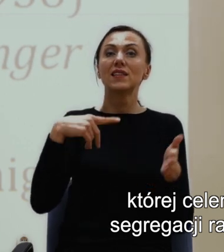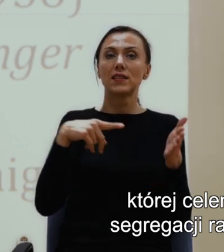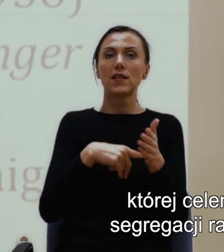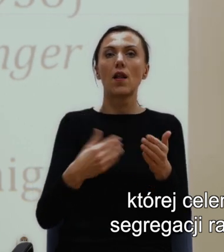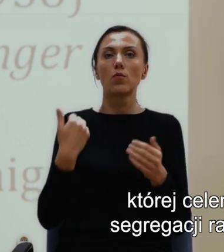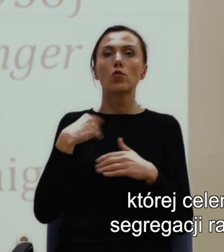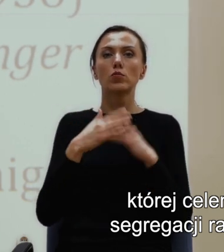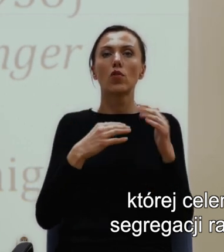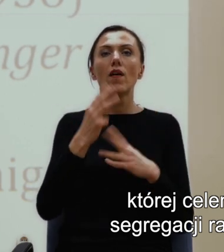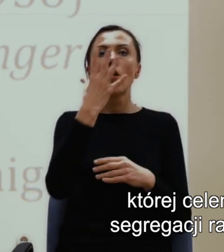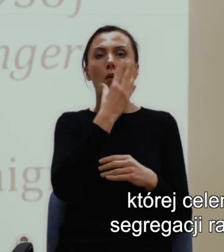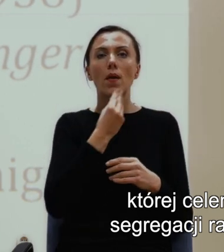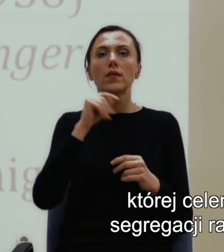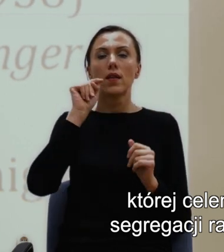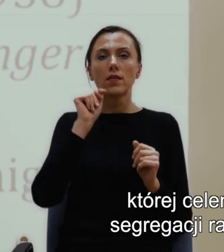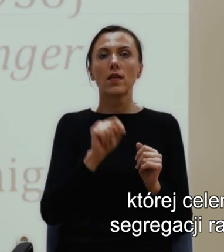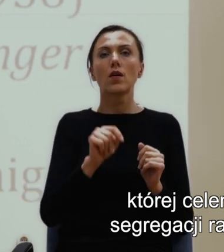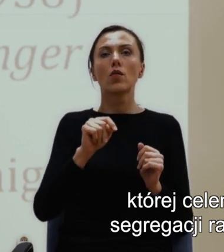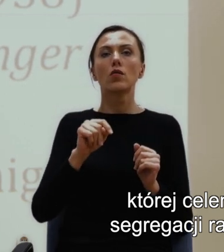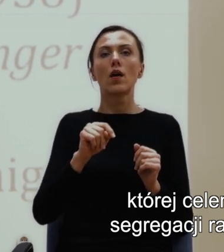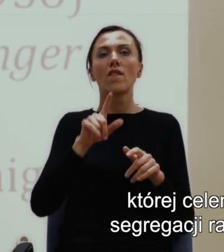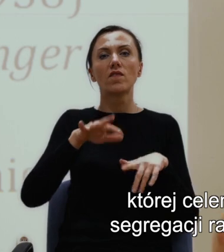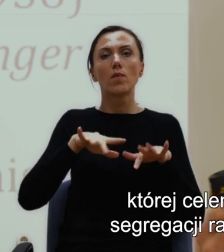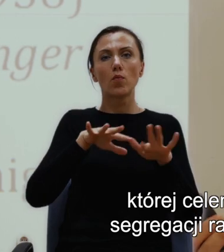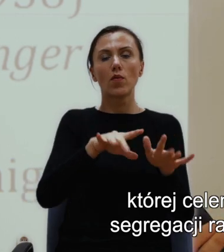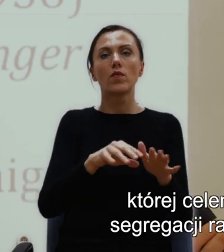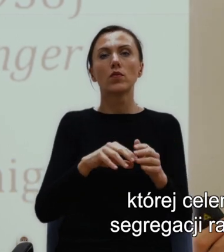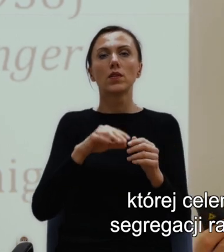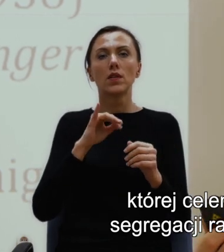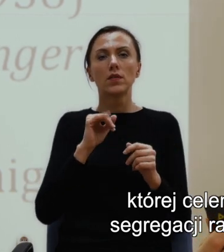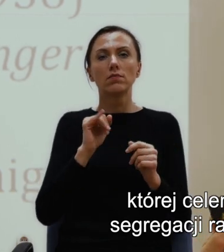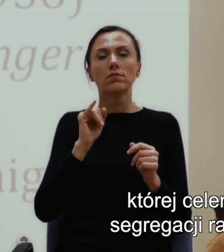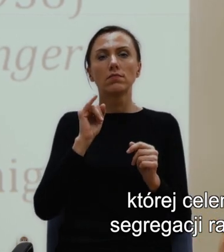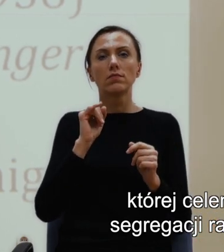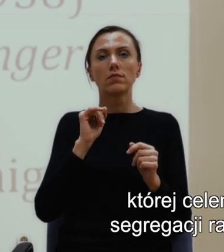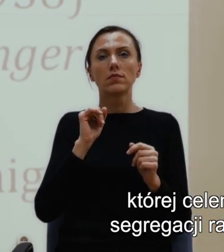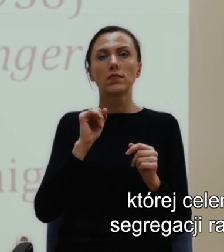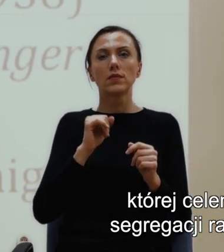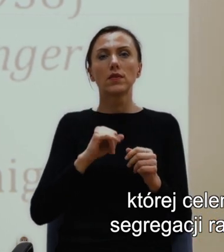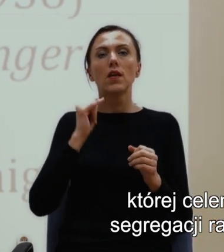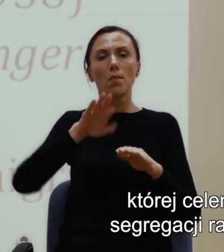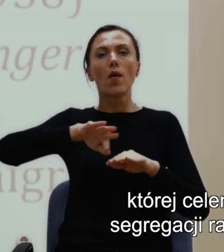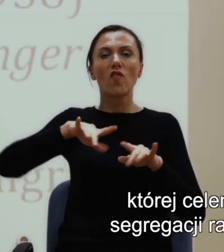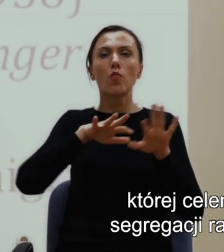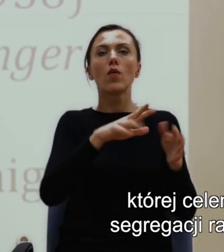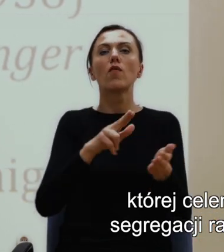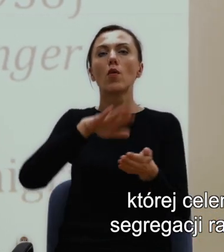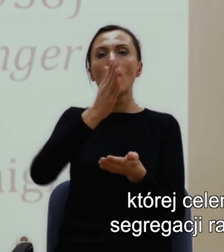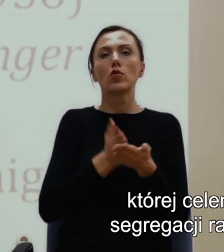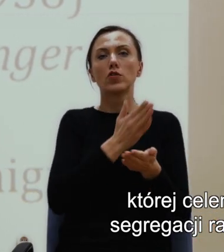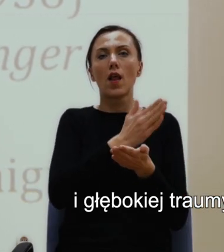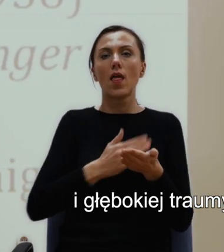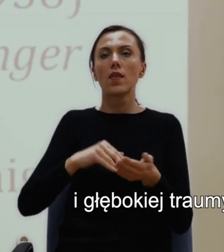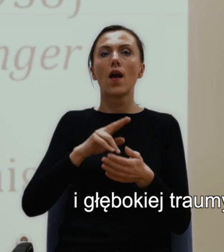wpływu segregacji rasowej na tożsamość osób